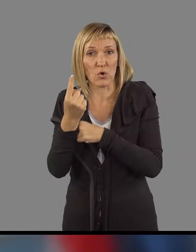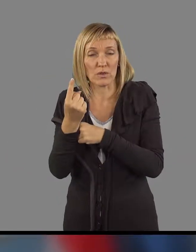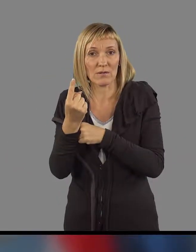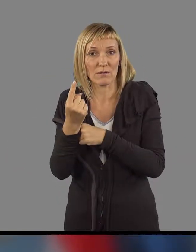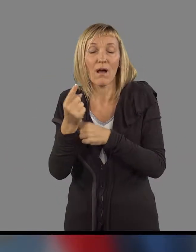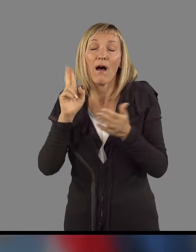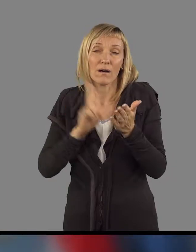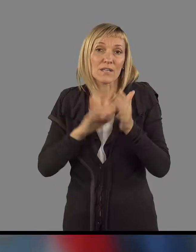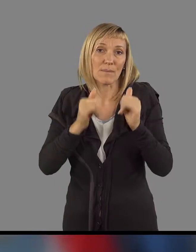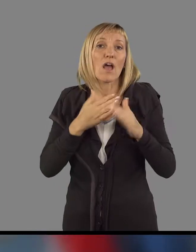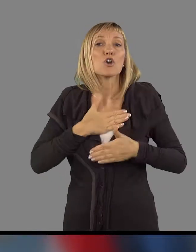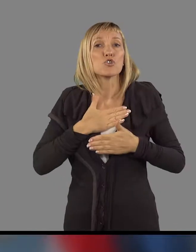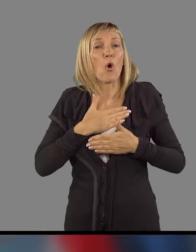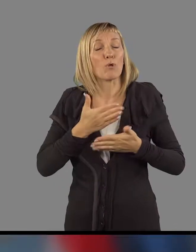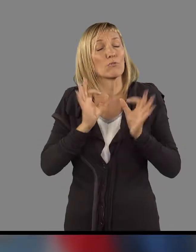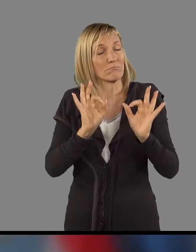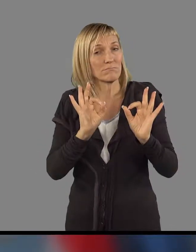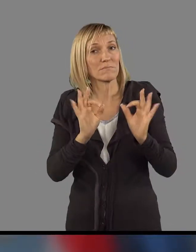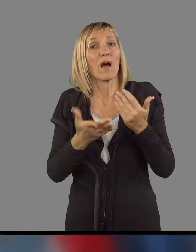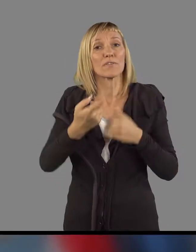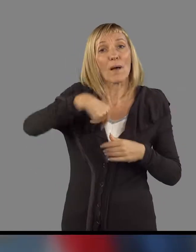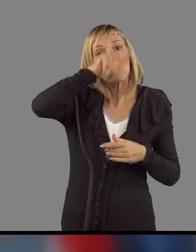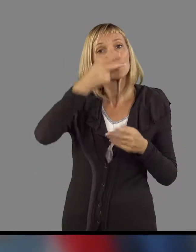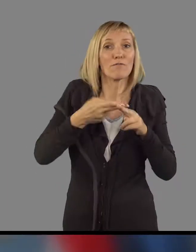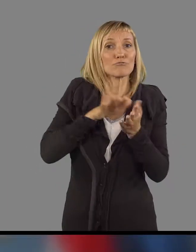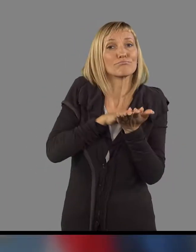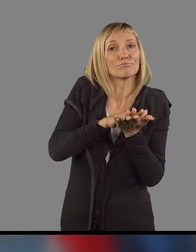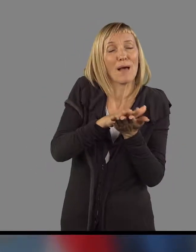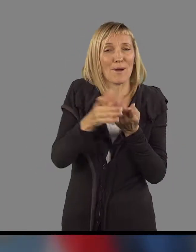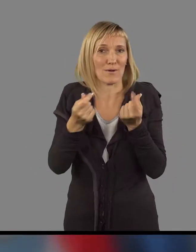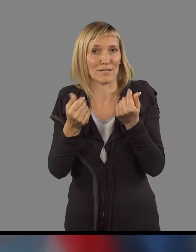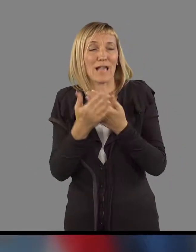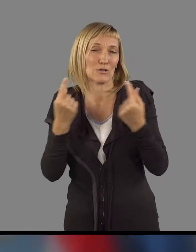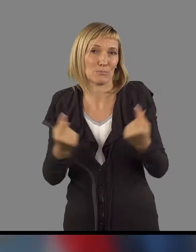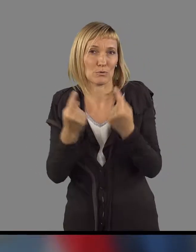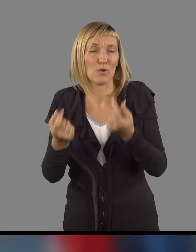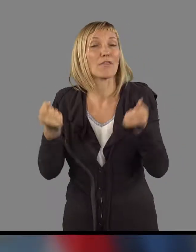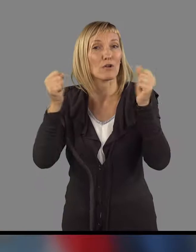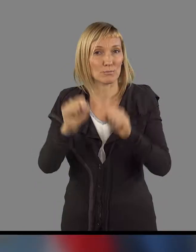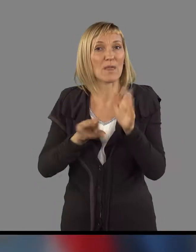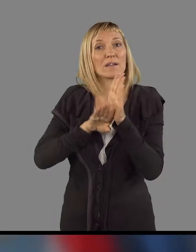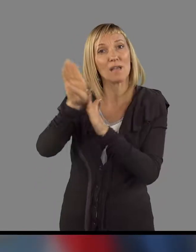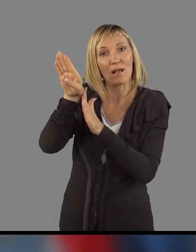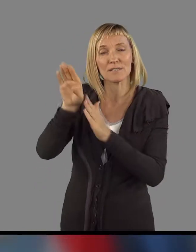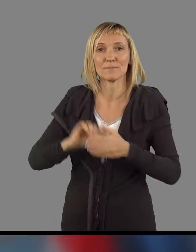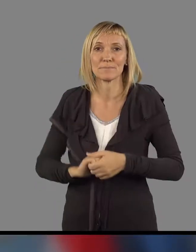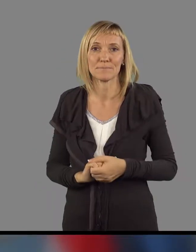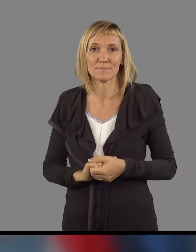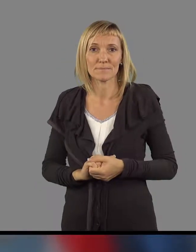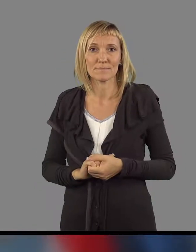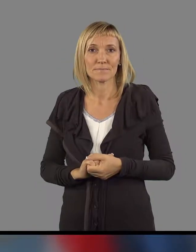Je pa seveda dobrodošla za tudi za spodbujanje gospodarske rasti.